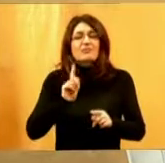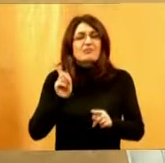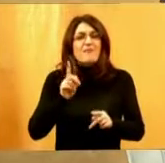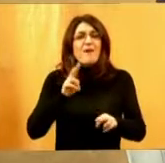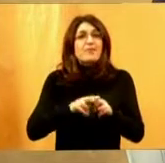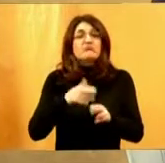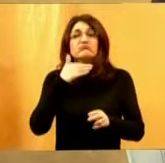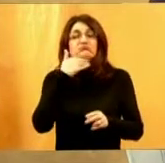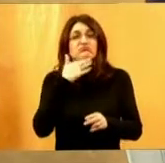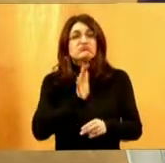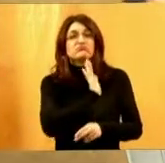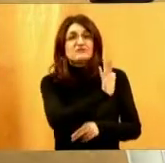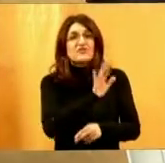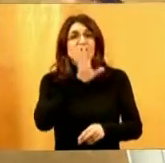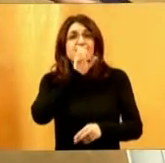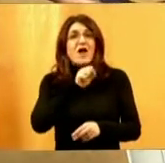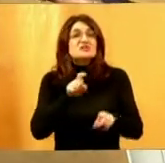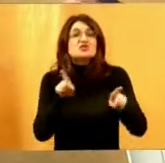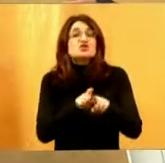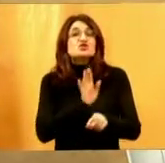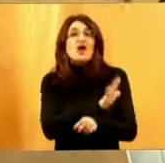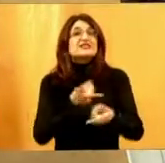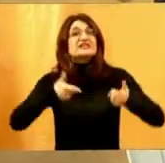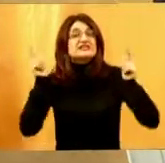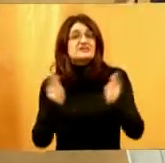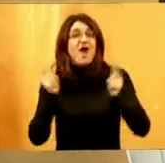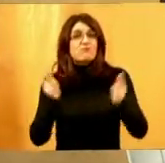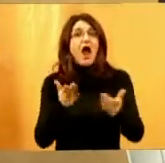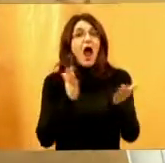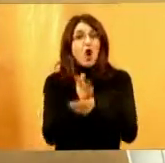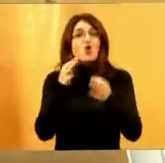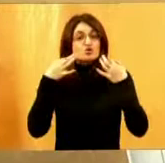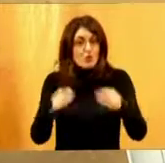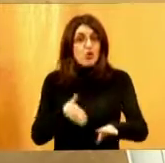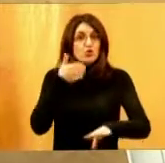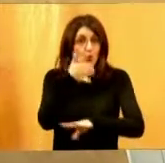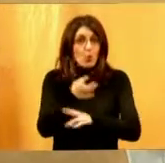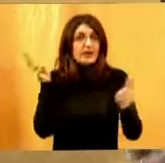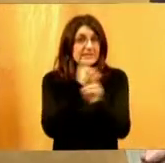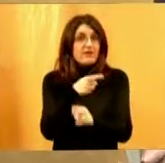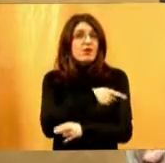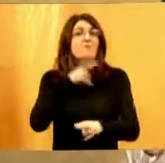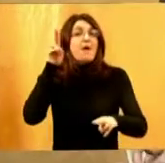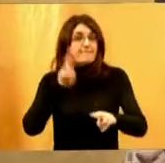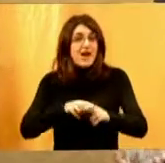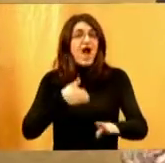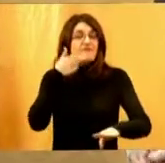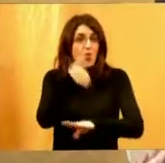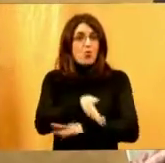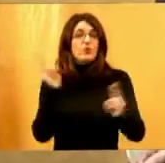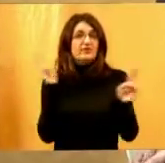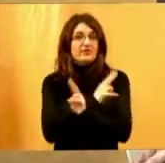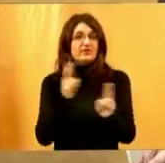je vaš pas za zabavu. Ako smije ući u tramvaj, onda smije ući tramvaj. Pa da,